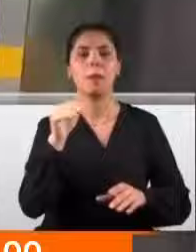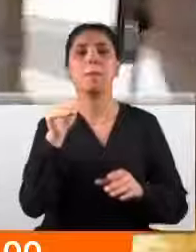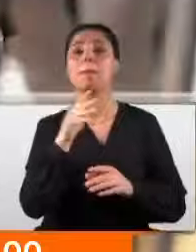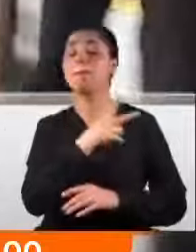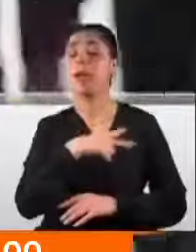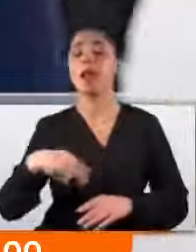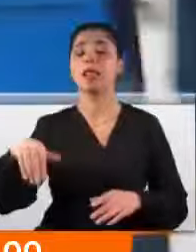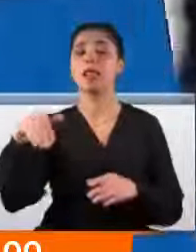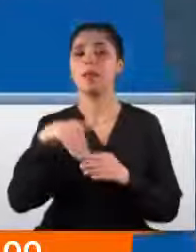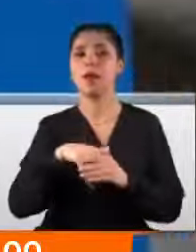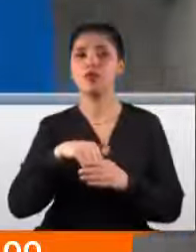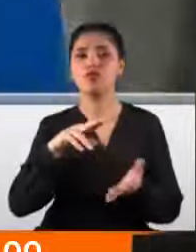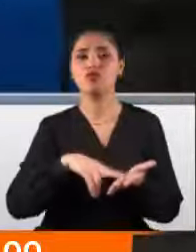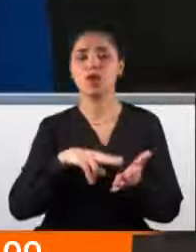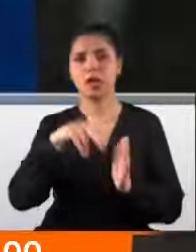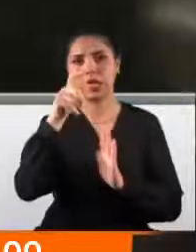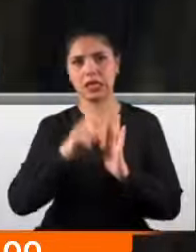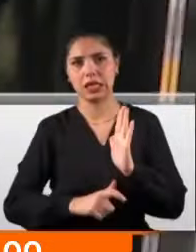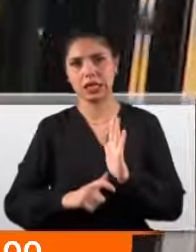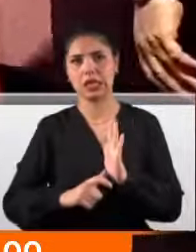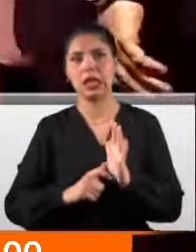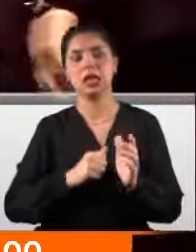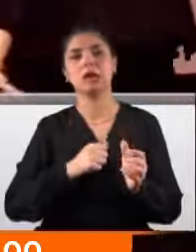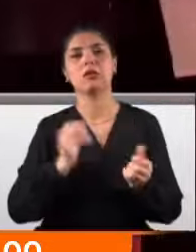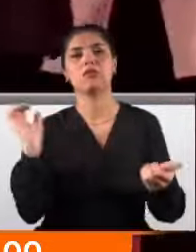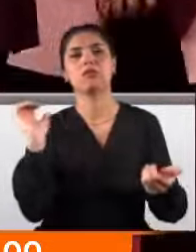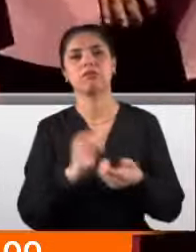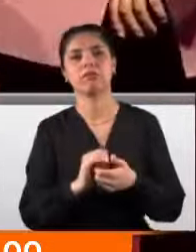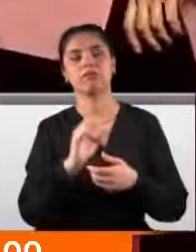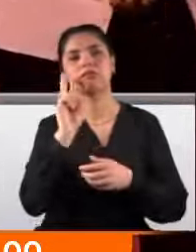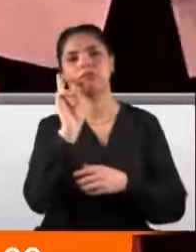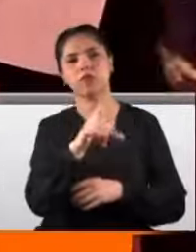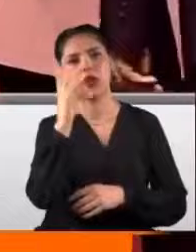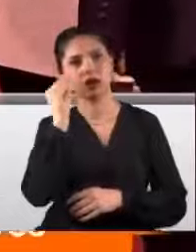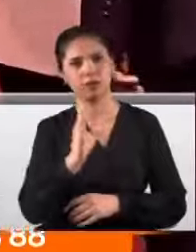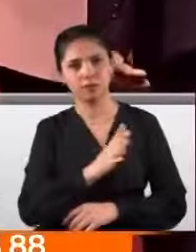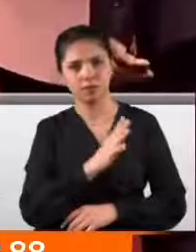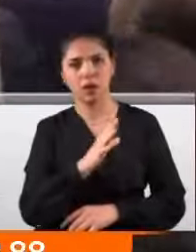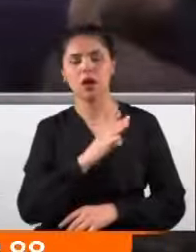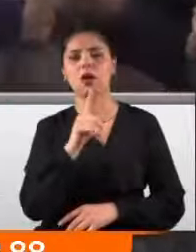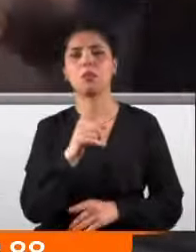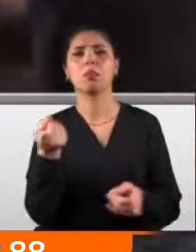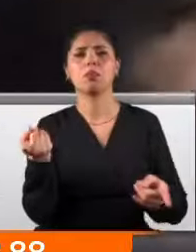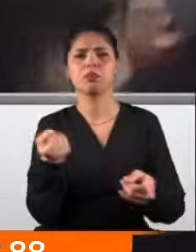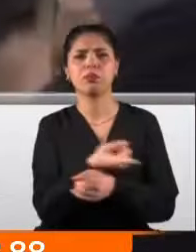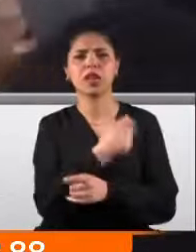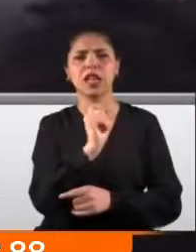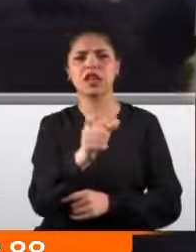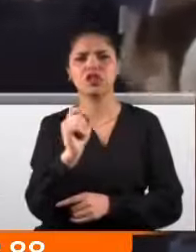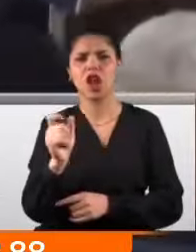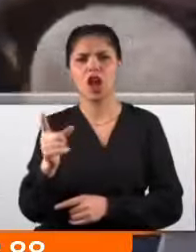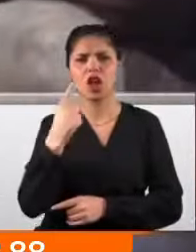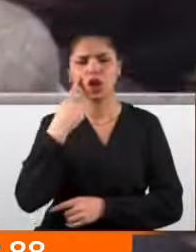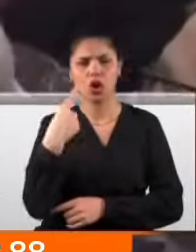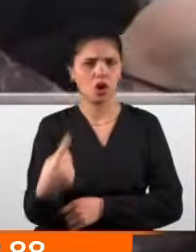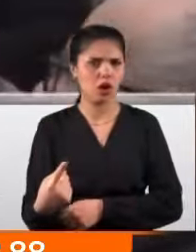listesiyle de belgelendi. DEM Partili 26 isim Esenyurt, Tuzla, Eyüp Sultan, Üsküdar, Kartal, Sancaktepe ve Sarıyer